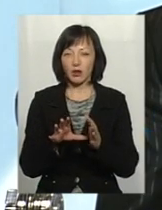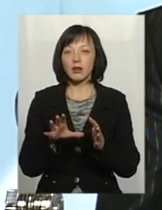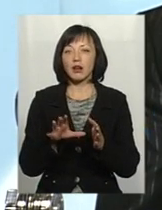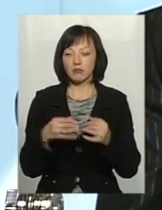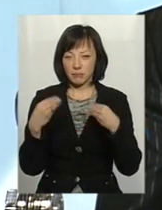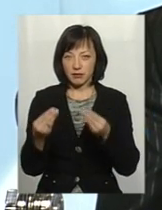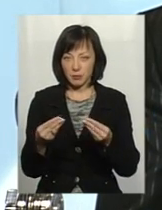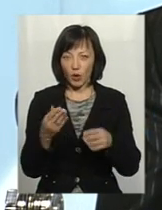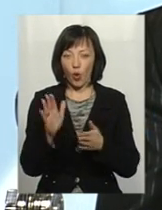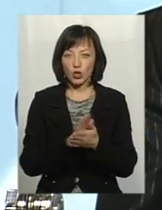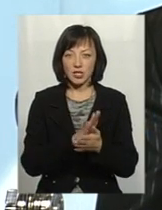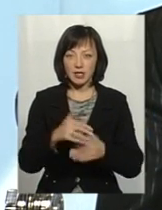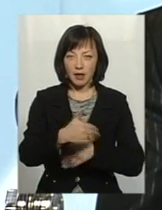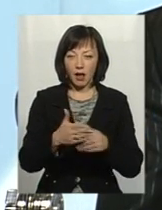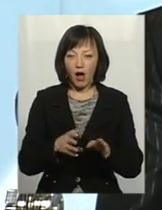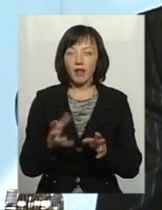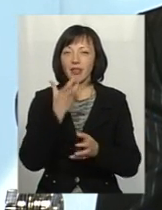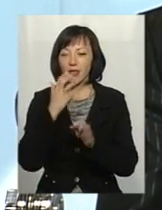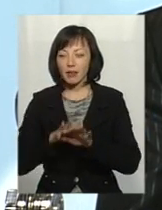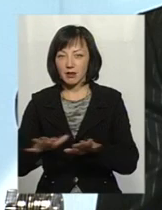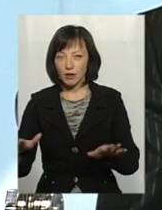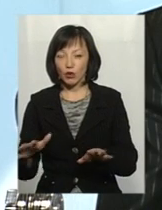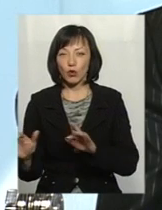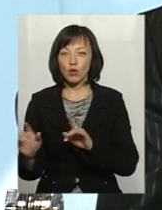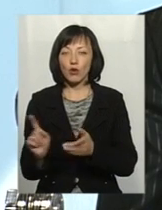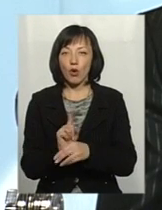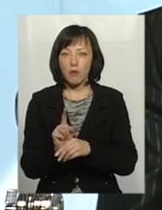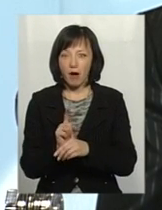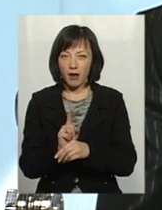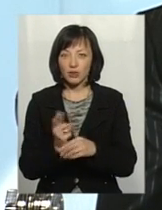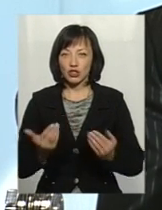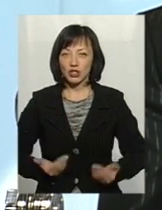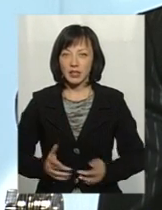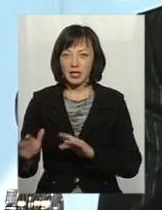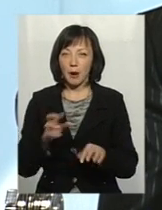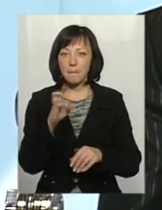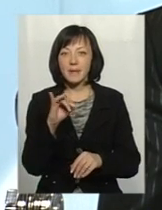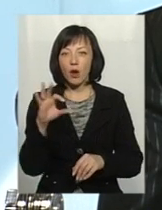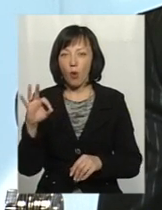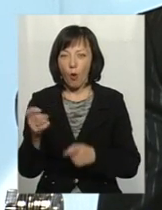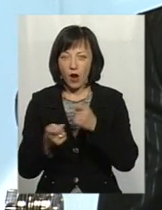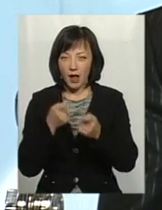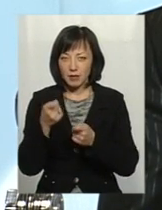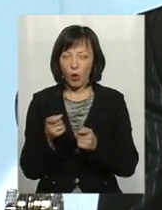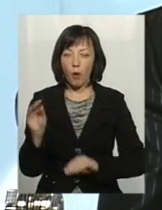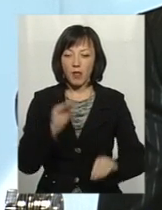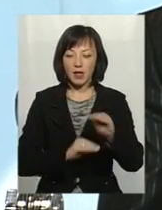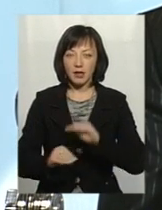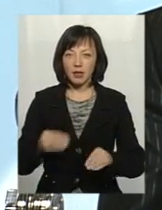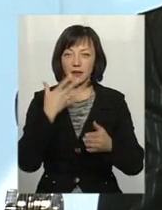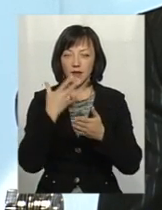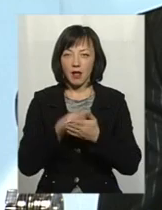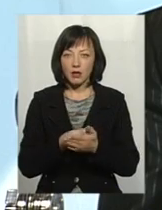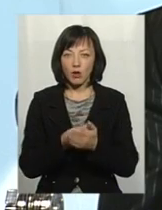опалення приміщень біофільтрів для нормального життєдіяльності біоорганізмів, обладнати власну лабораторію відповідно до